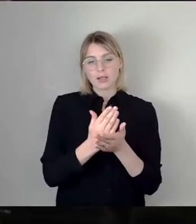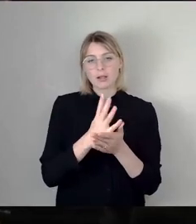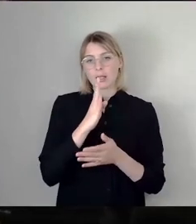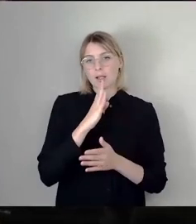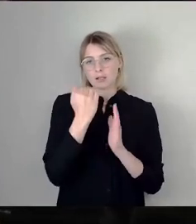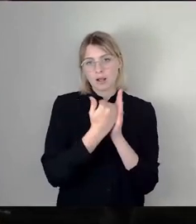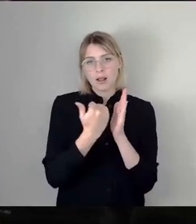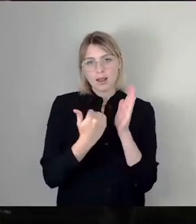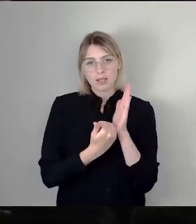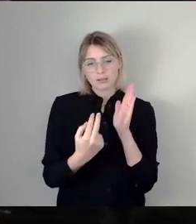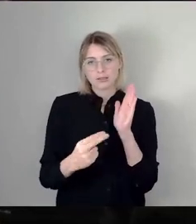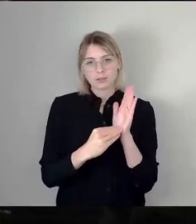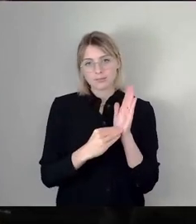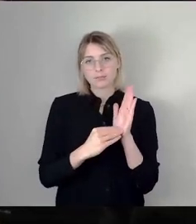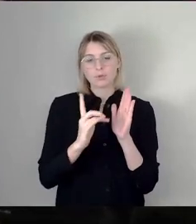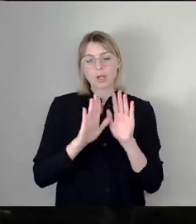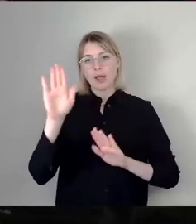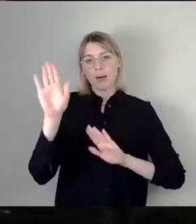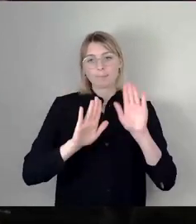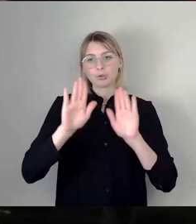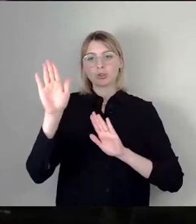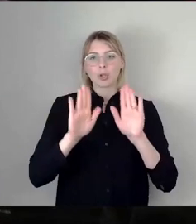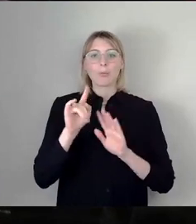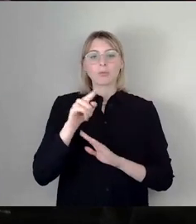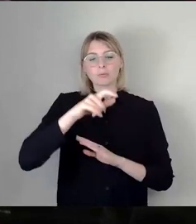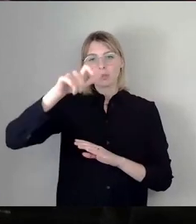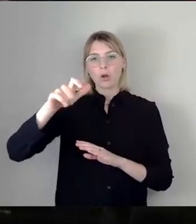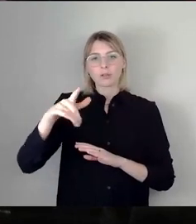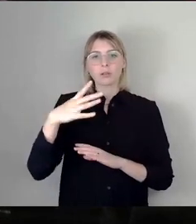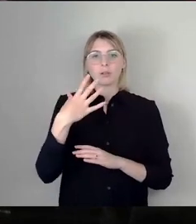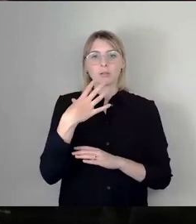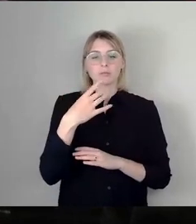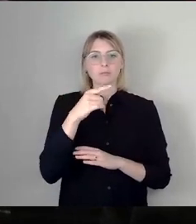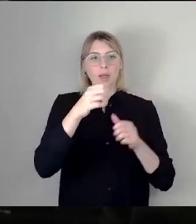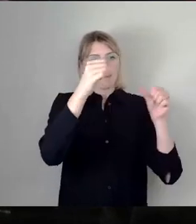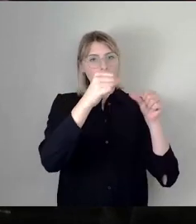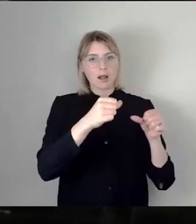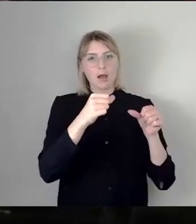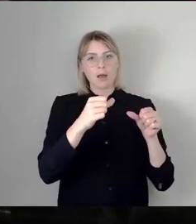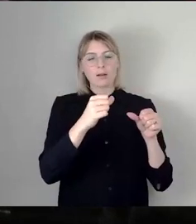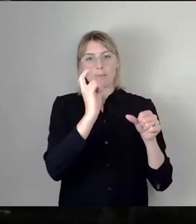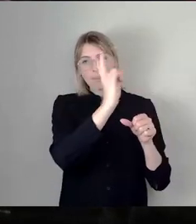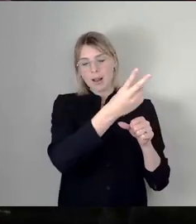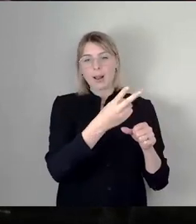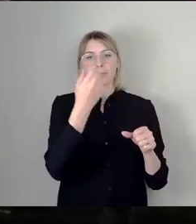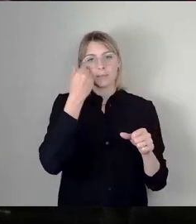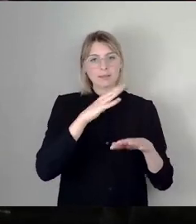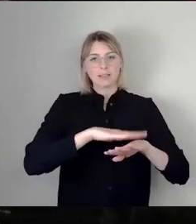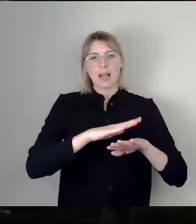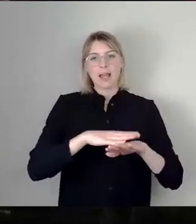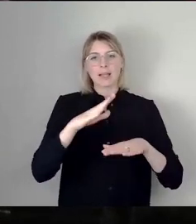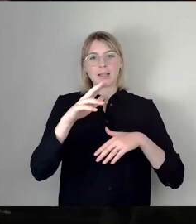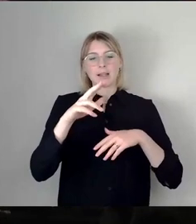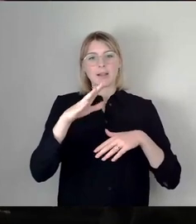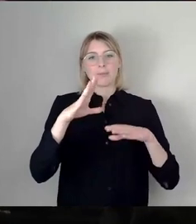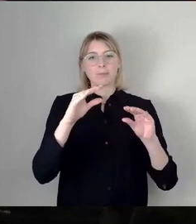Abstimmung. Und die Leute, die noch Plakate hängen haben, die sollten die Zeit nutzen, dann heute noch Plakate